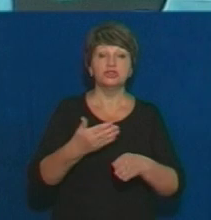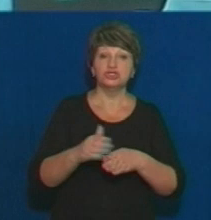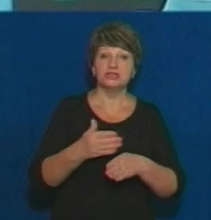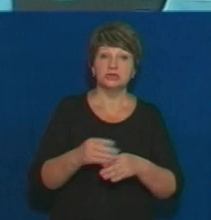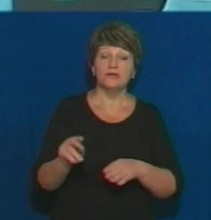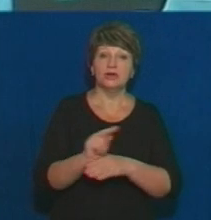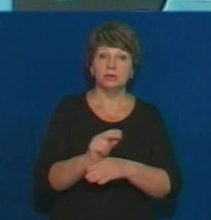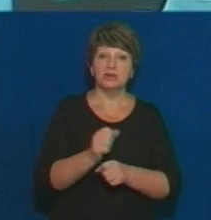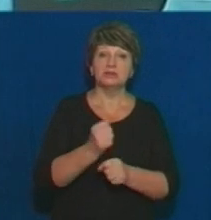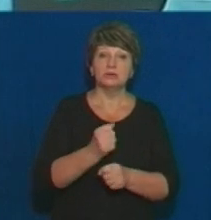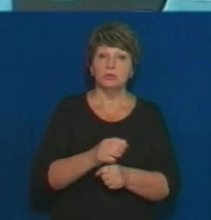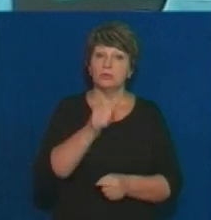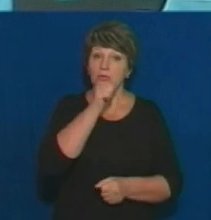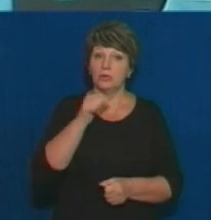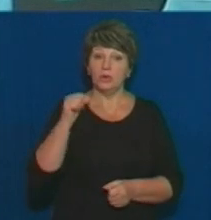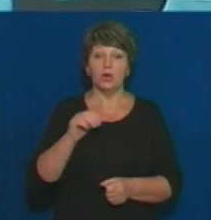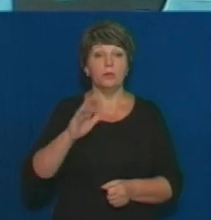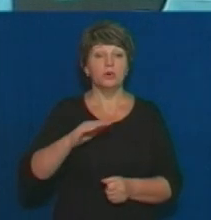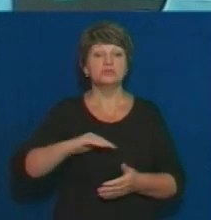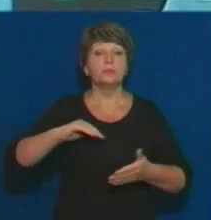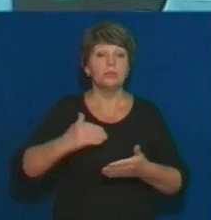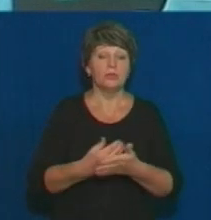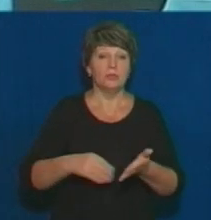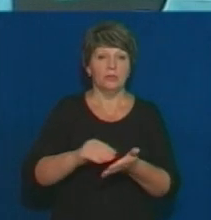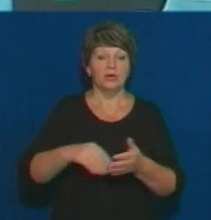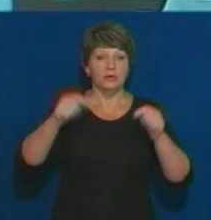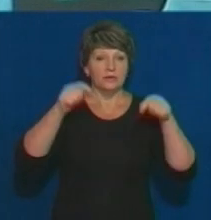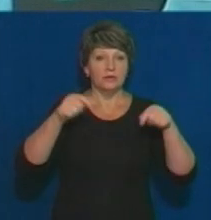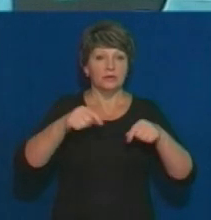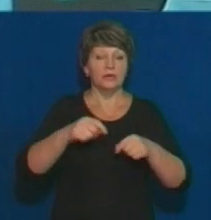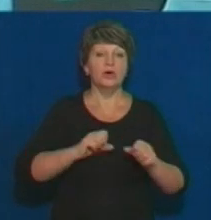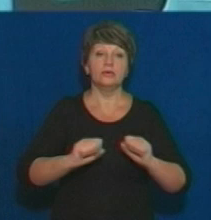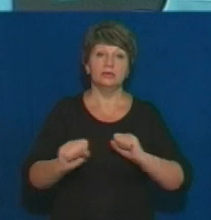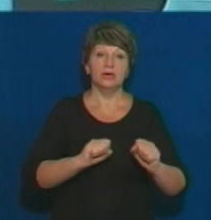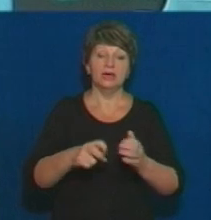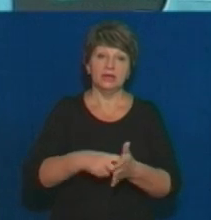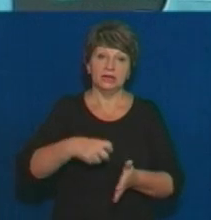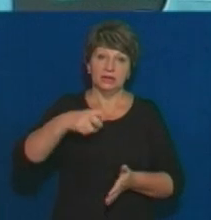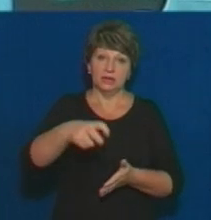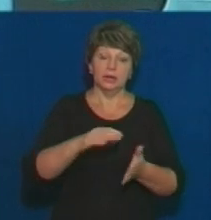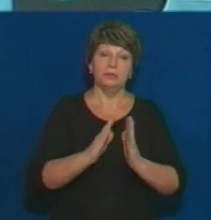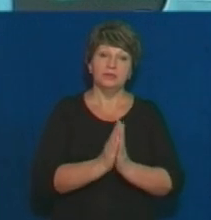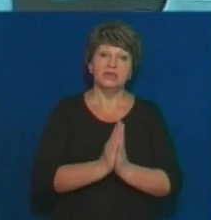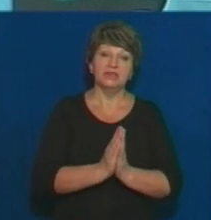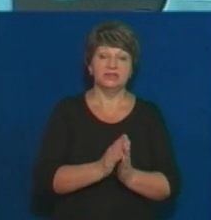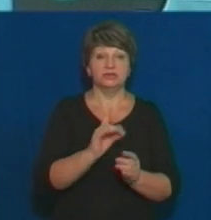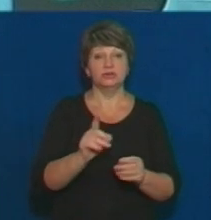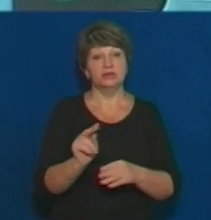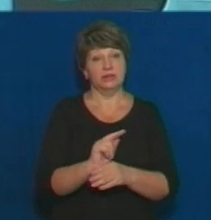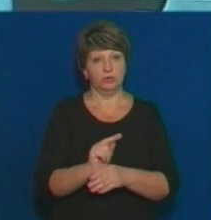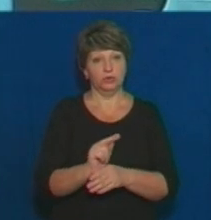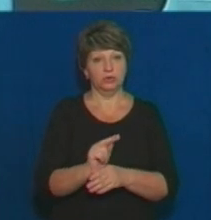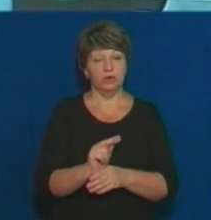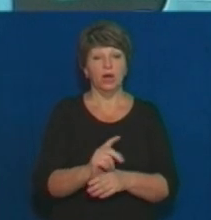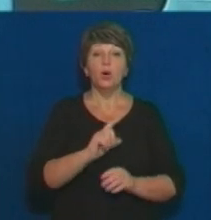даху зробили торік. Після чергової зливи керівництво школи надіслало лист до міського управління освіти із проханням посприяти ремонту.